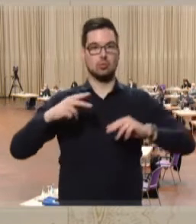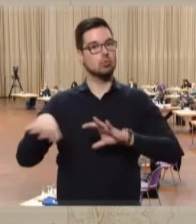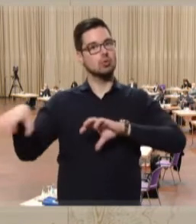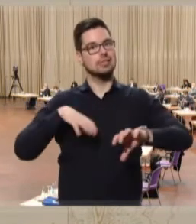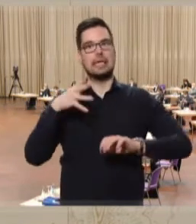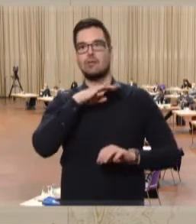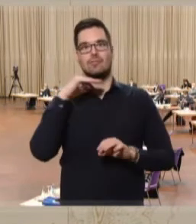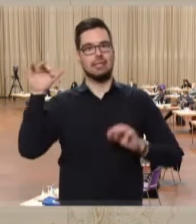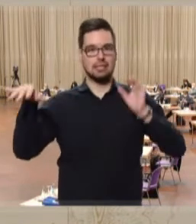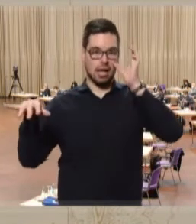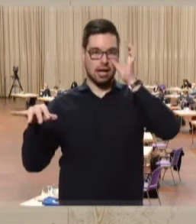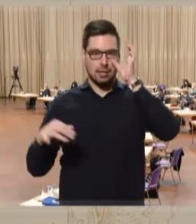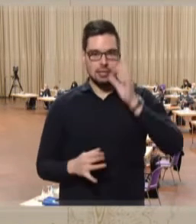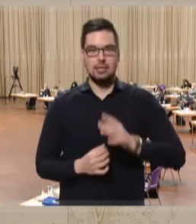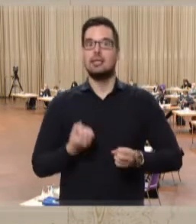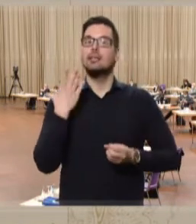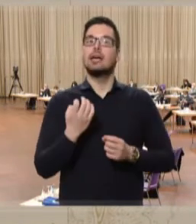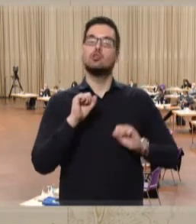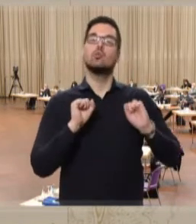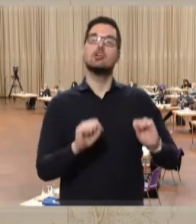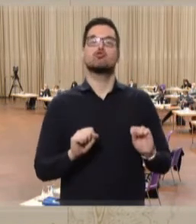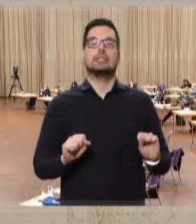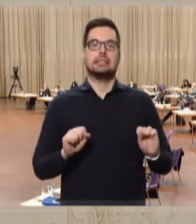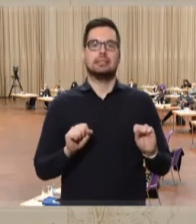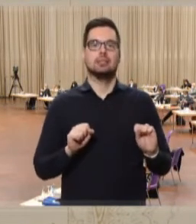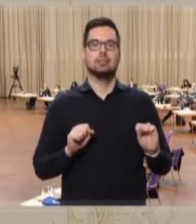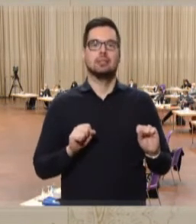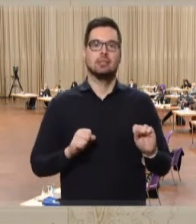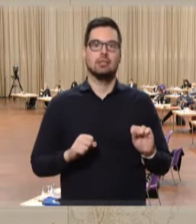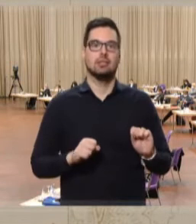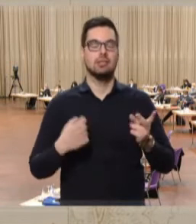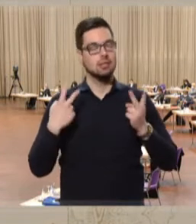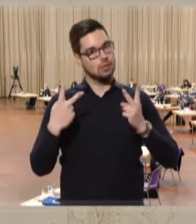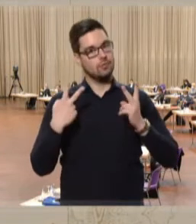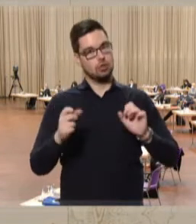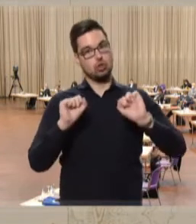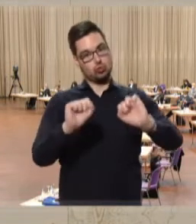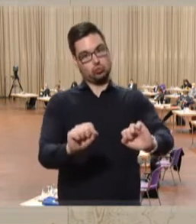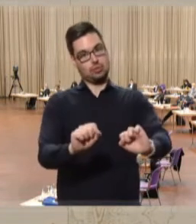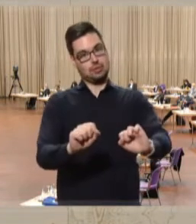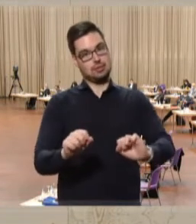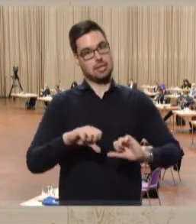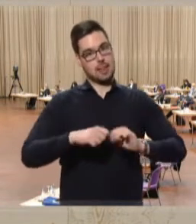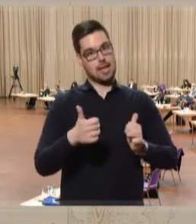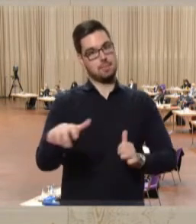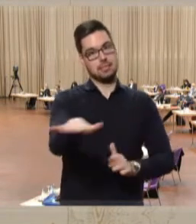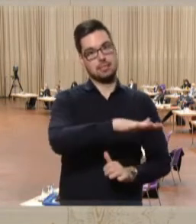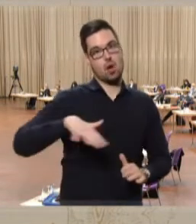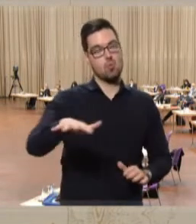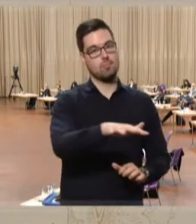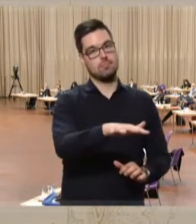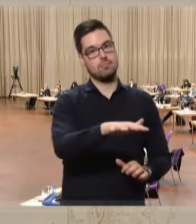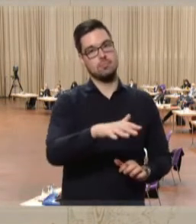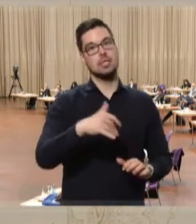Tierarten. Sie gehören durch ihre naturschutzfachliche Bedeutung zu den besonders geschützten Lebensräumen. Mittlerweile